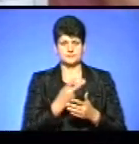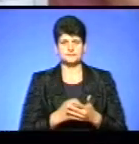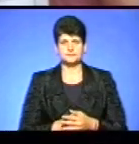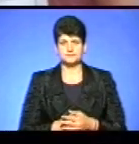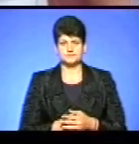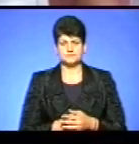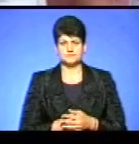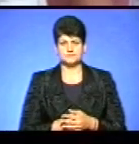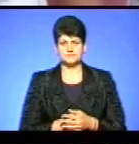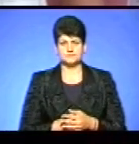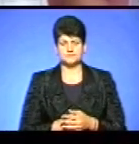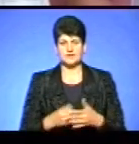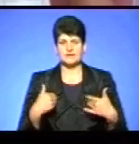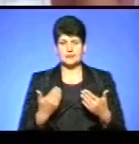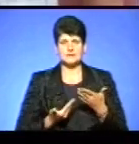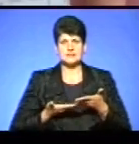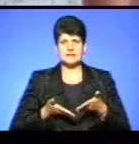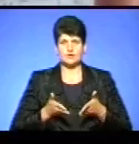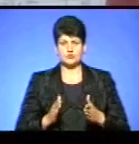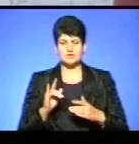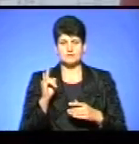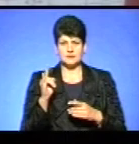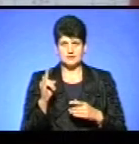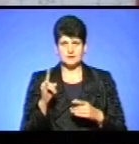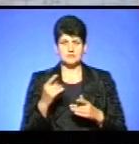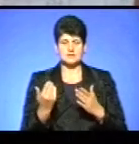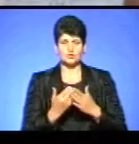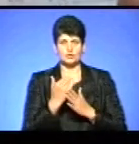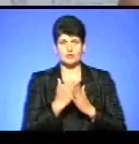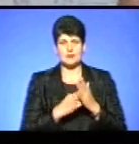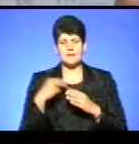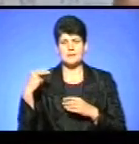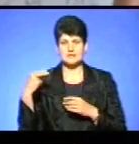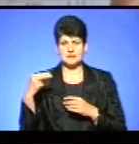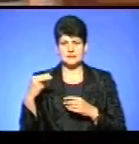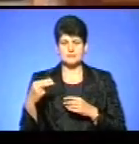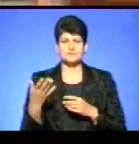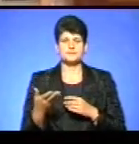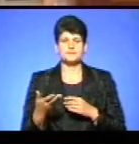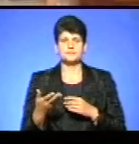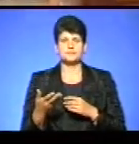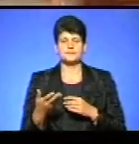Вітаю з народження дитини. Урядова програма, президентська ініціатива.